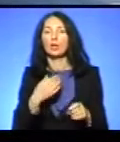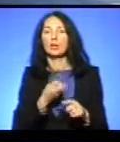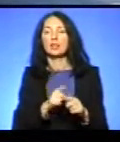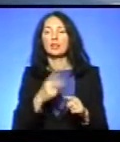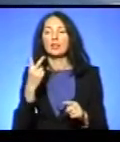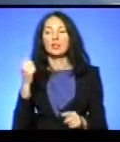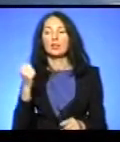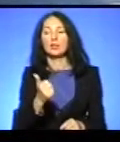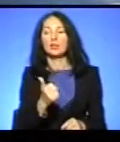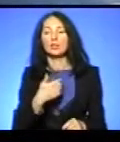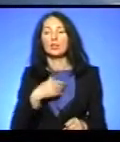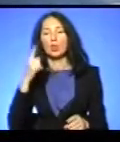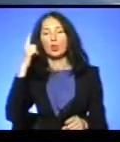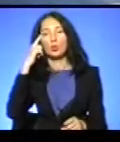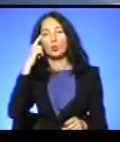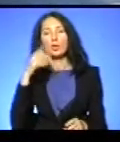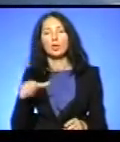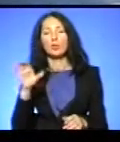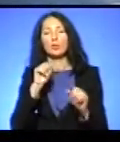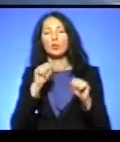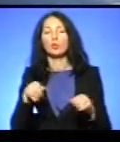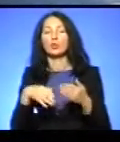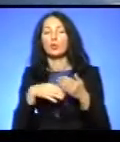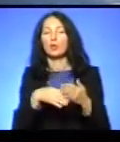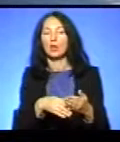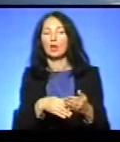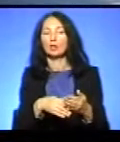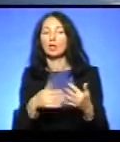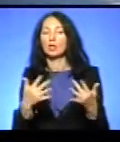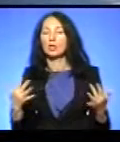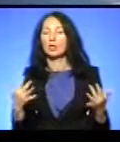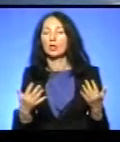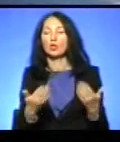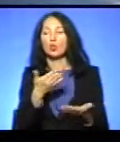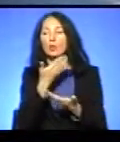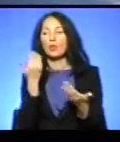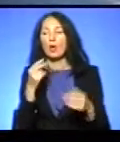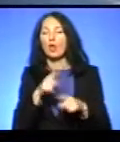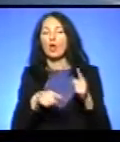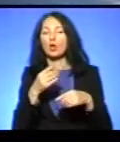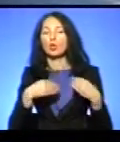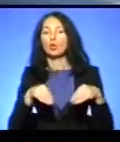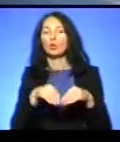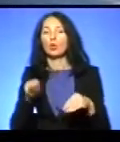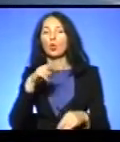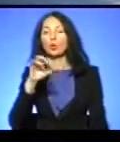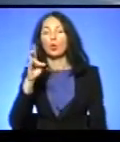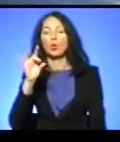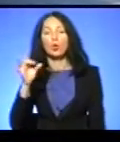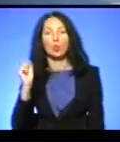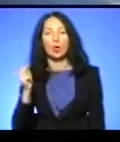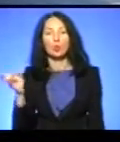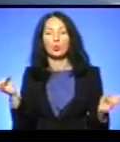тижні обдумували всі можливі варіанти. Тобто, якщо в тебе не буде родиного донора, тобі потрібно його шукати десь за кордоном,